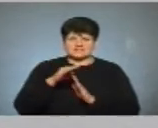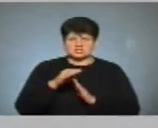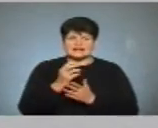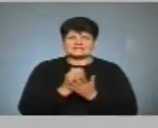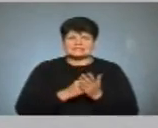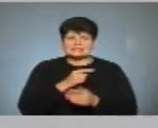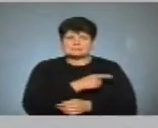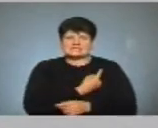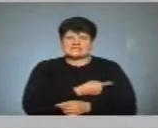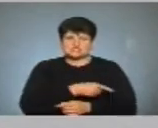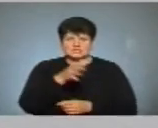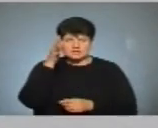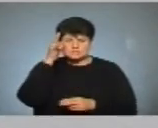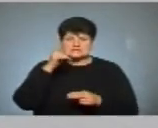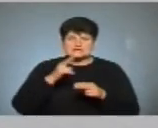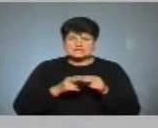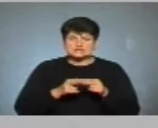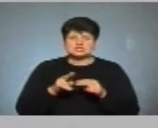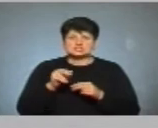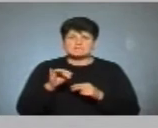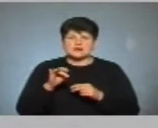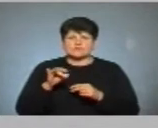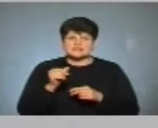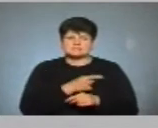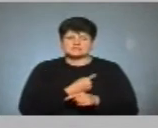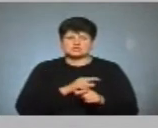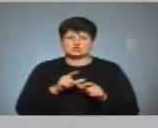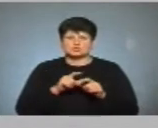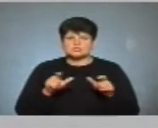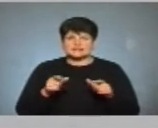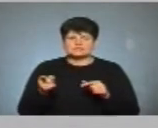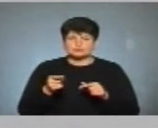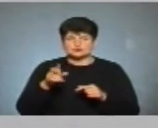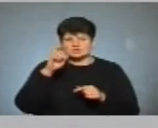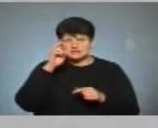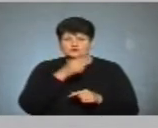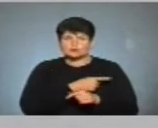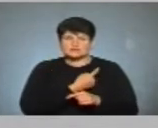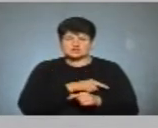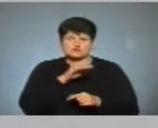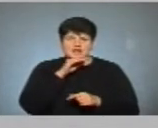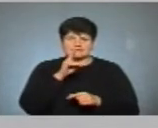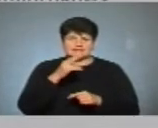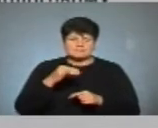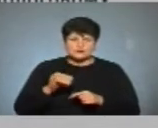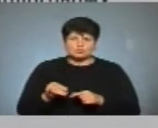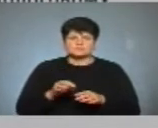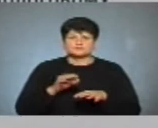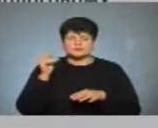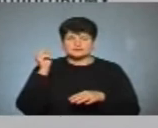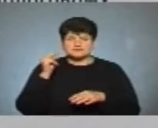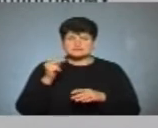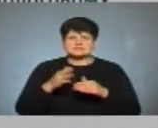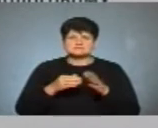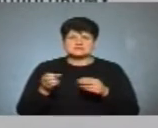кандидат медичних наук. Закінчив Чемеровецьке медичне училище та Тернопільську державну медичну академію. Проходив інтернатуру за